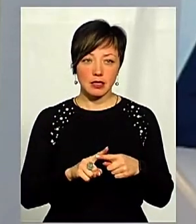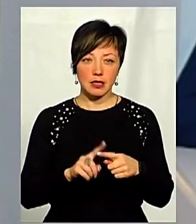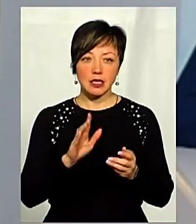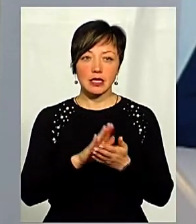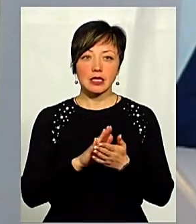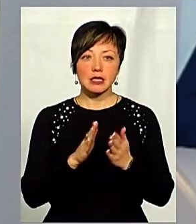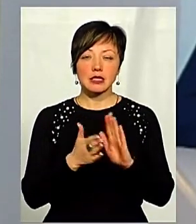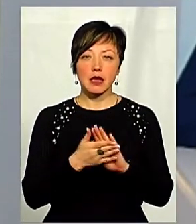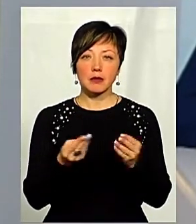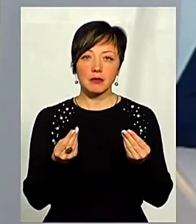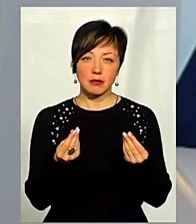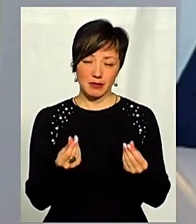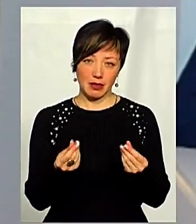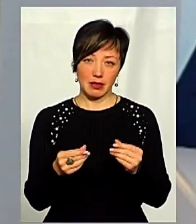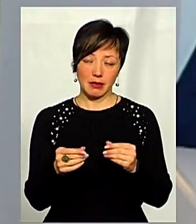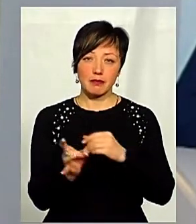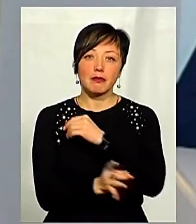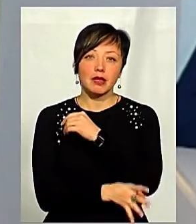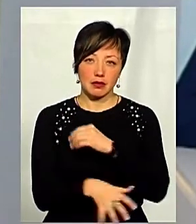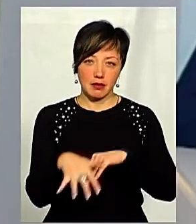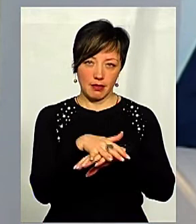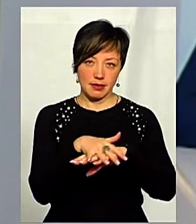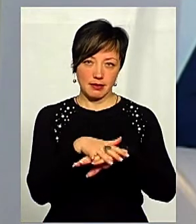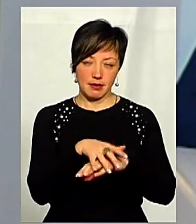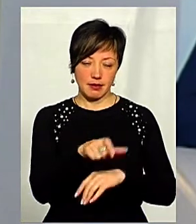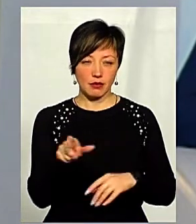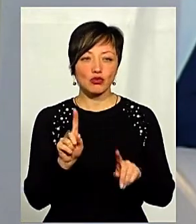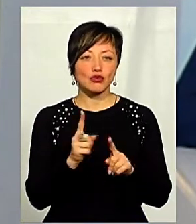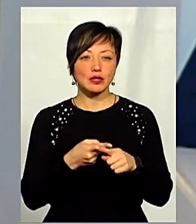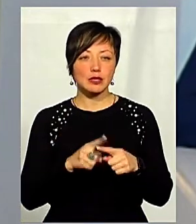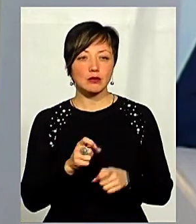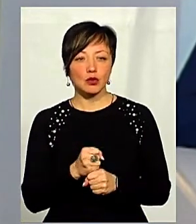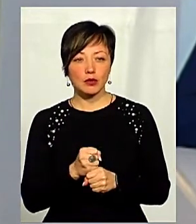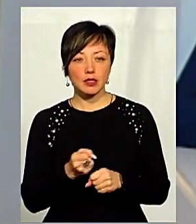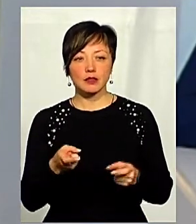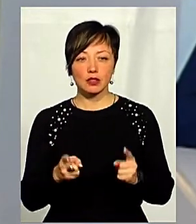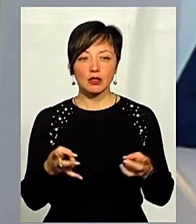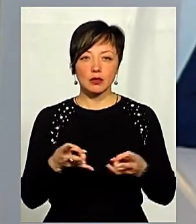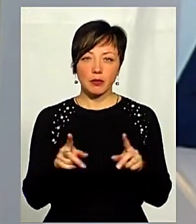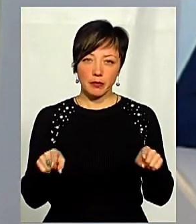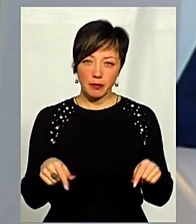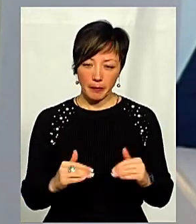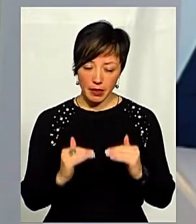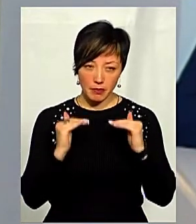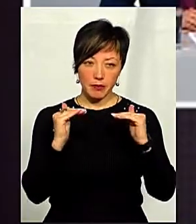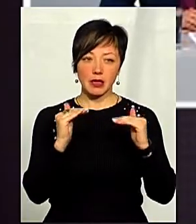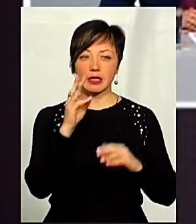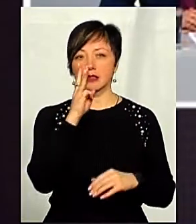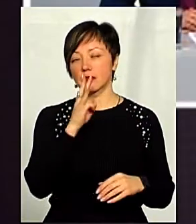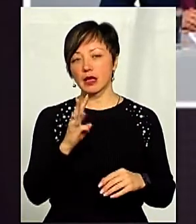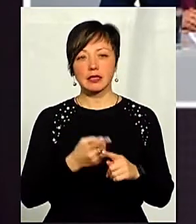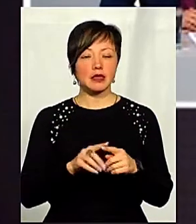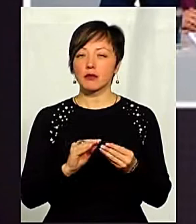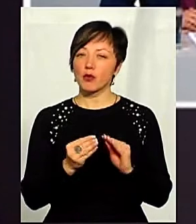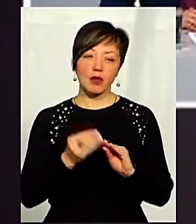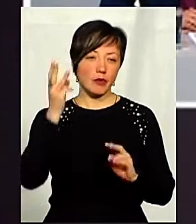стан матеріального населення, бідність, я би так його охарактеризував. Що з цим робити? Звичайно, треба піднімати заробітні плати, але це, знову ж таки,